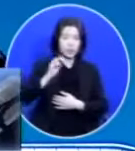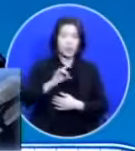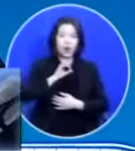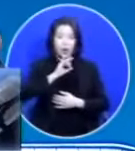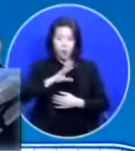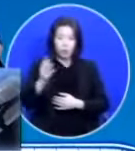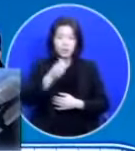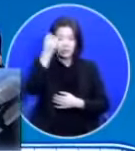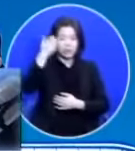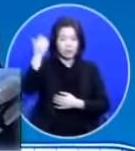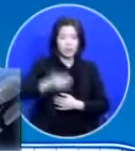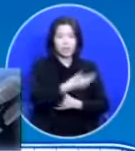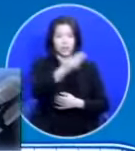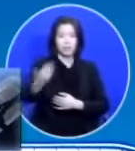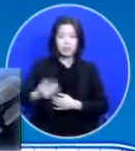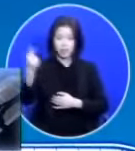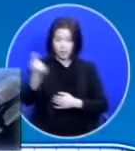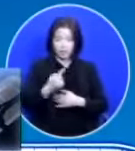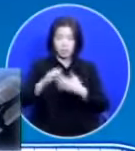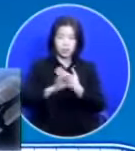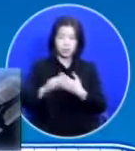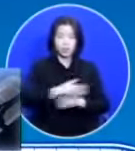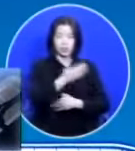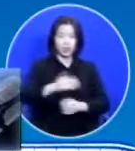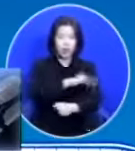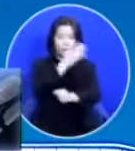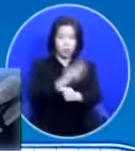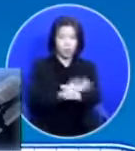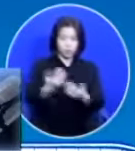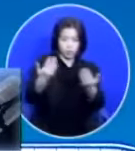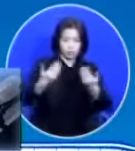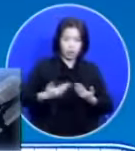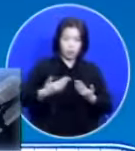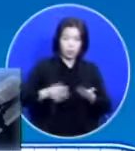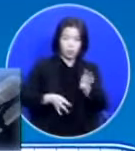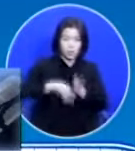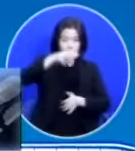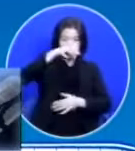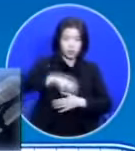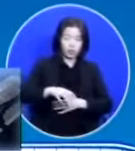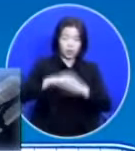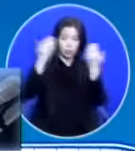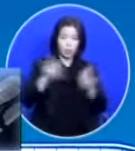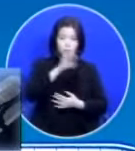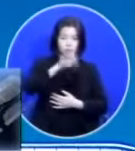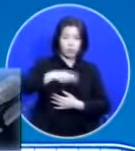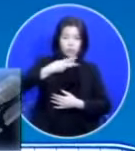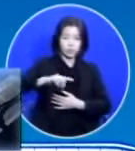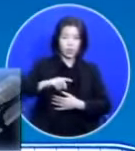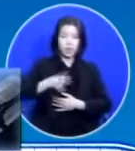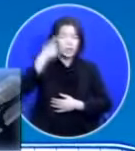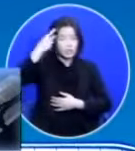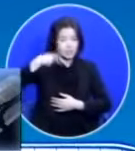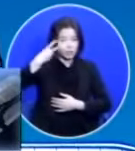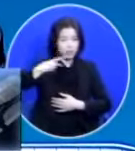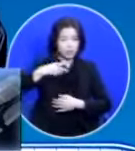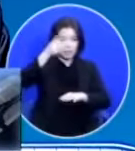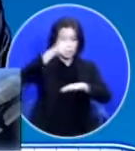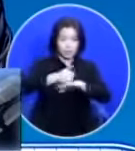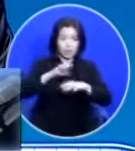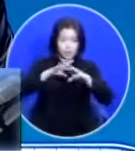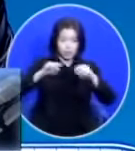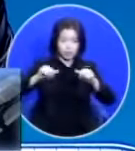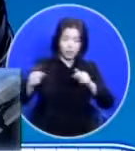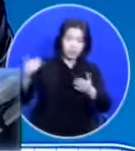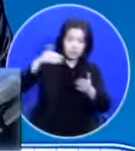성령이 너에게 임하시면 너희가 권능을 받고 예루살렘과 온유대와 사마리아 땅끝까지 이르러 내 증인이